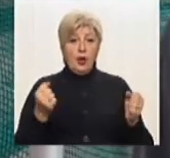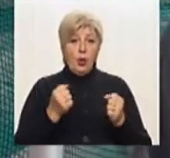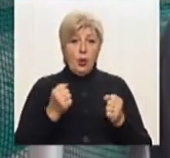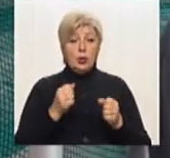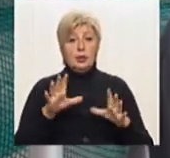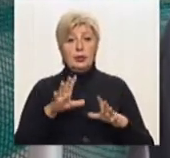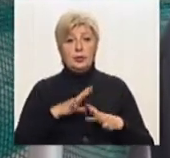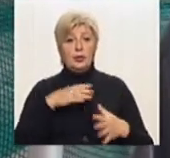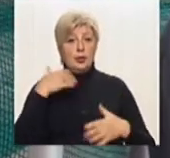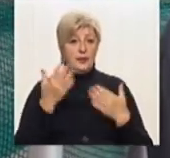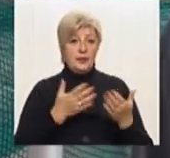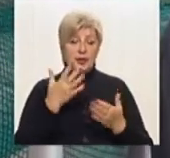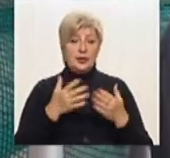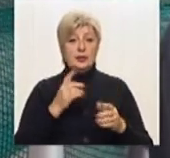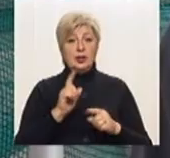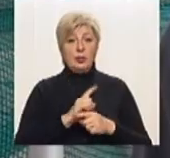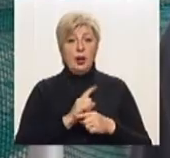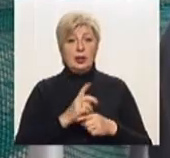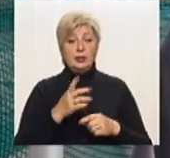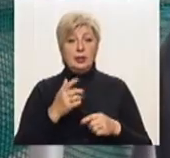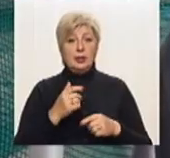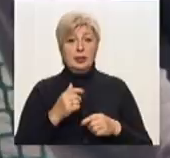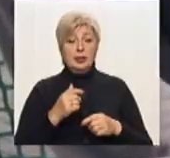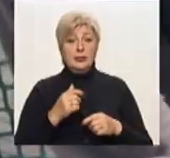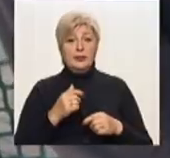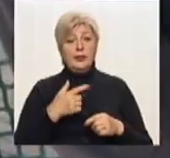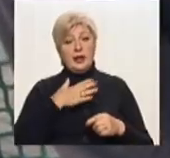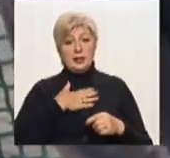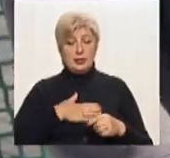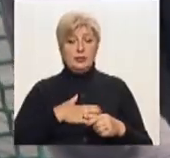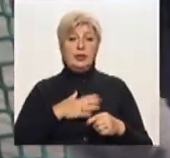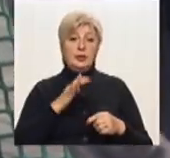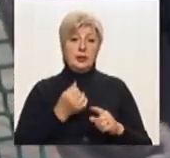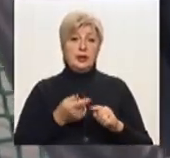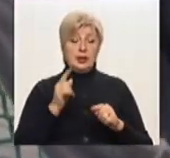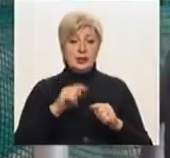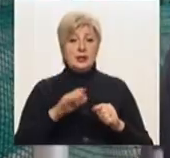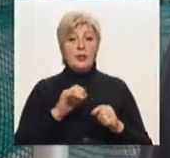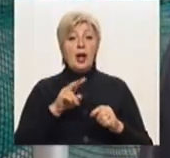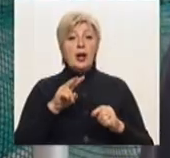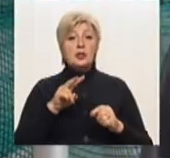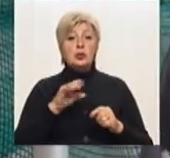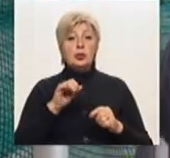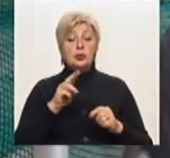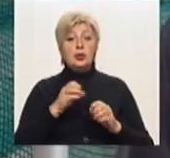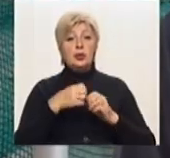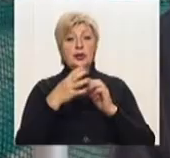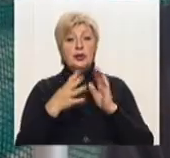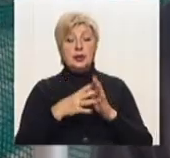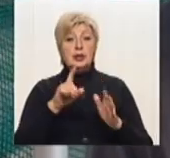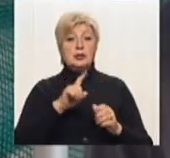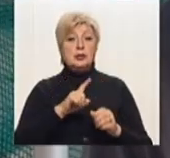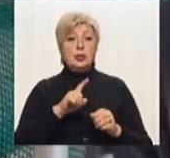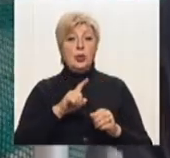звичайно, було. Вітер нормальний. Не готувався, звичайно, на них. Але задоволений і цим. З лютого 2019 року молод буде вже